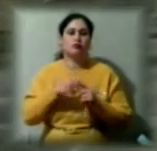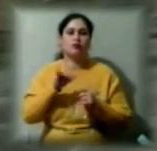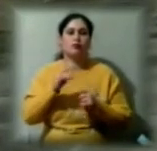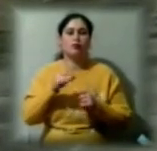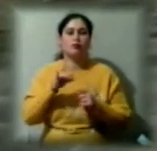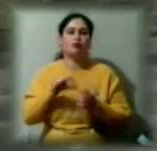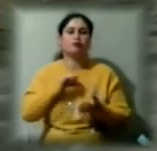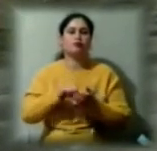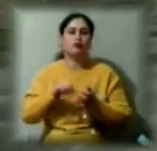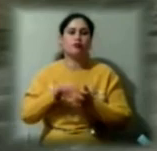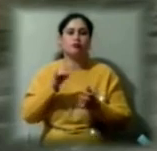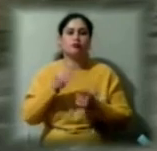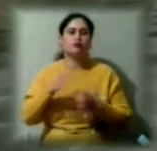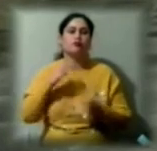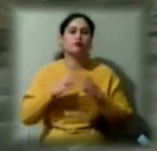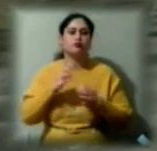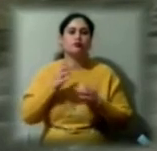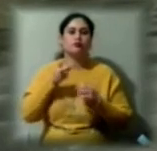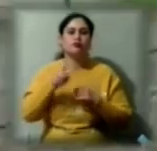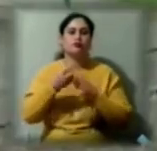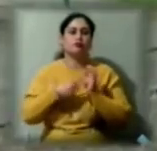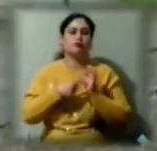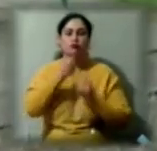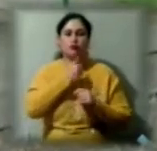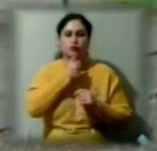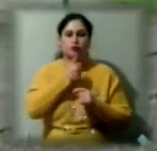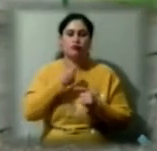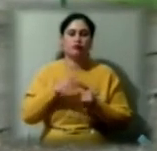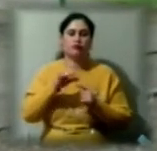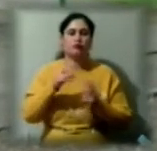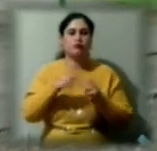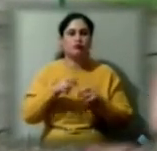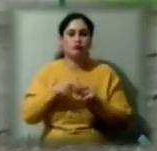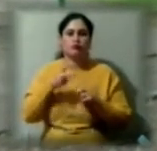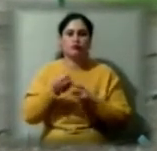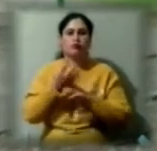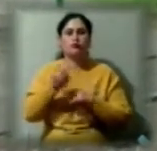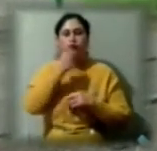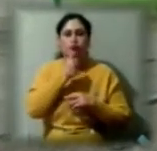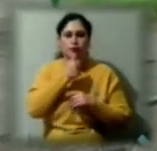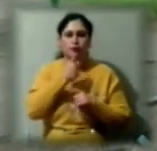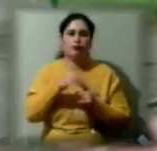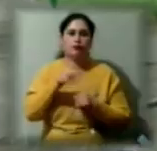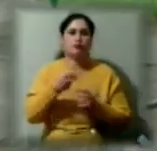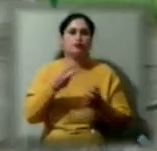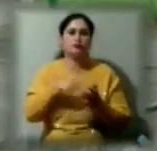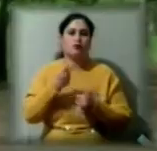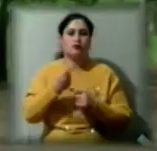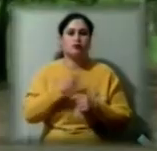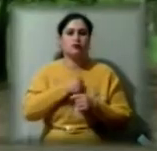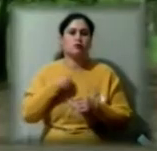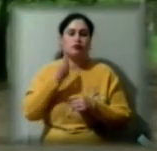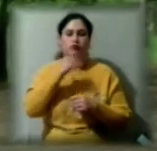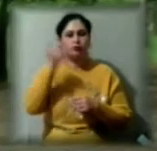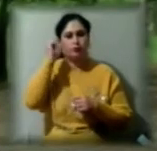експедиціях університету з 2006 року. Дослідження 2014-го для нього стали одним із найпам'ятніших. У